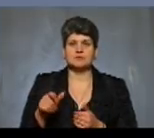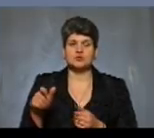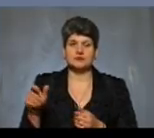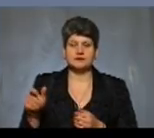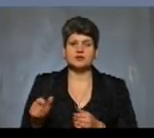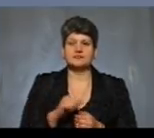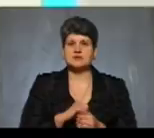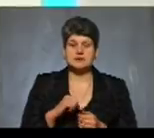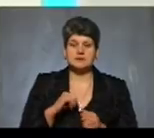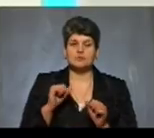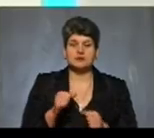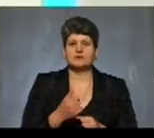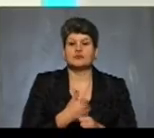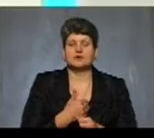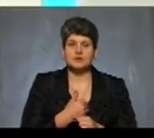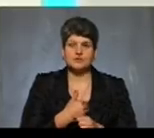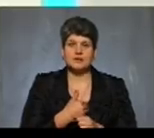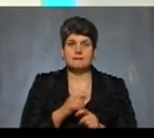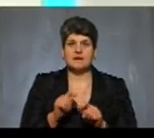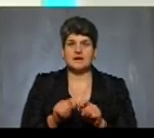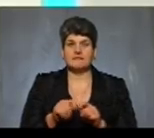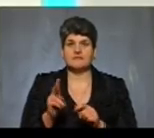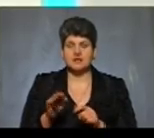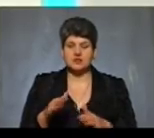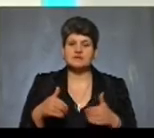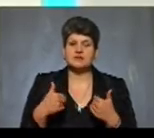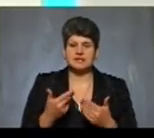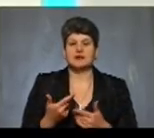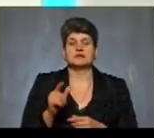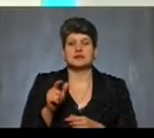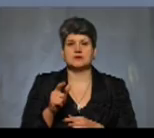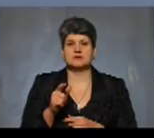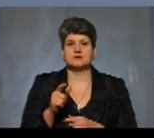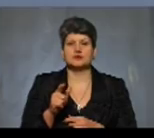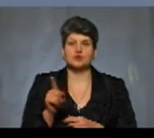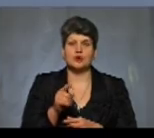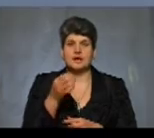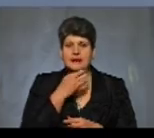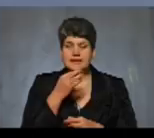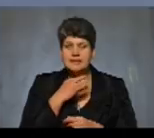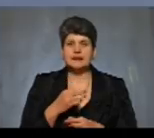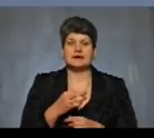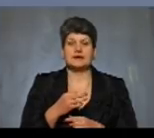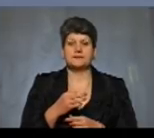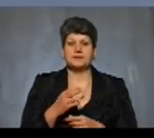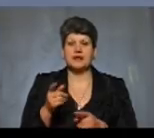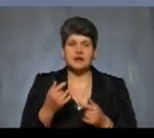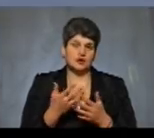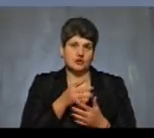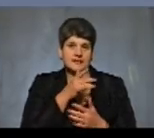самі, можливо, ініціювали перевірки? Чи, можливо, таки і зверталися споживачі, що бачили, що ліки, навіть якщо термін придатності ще